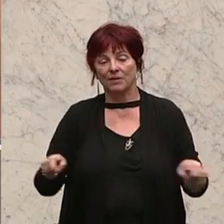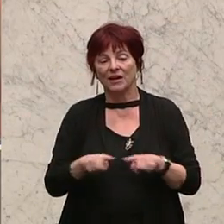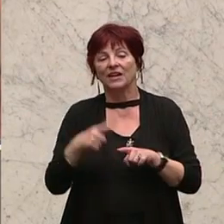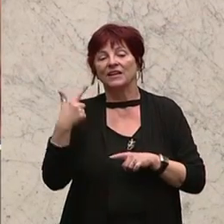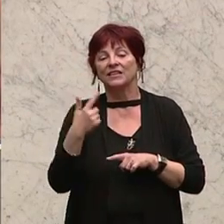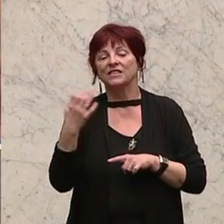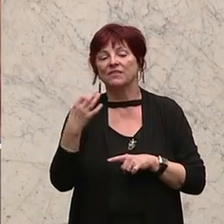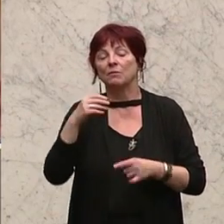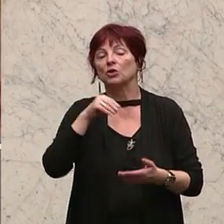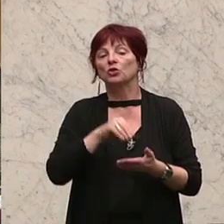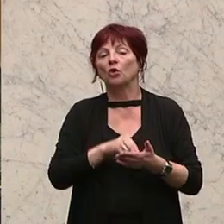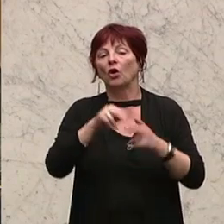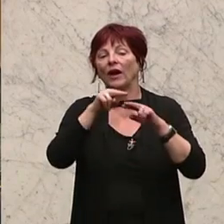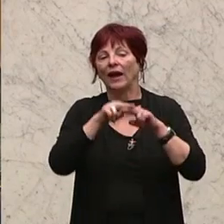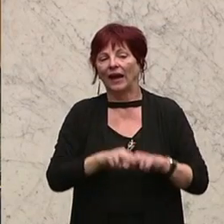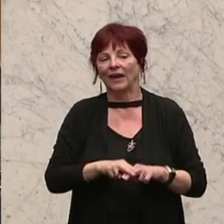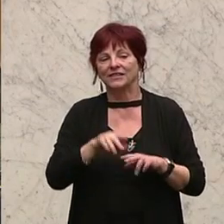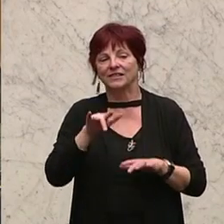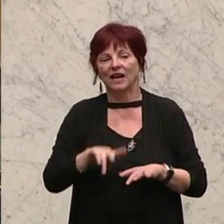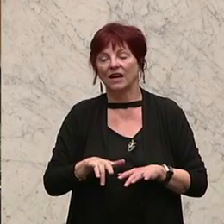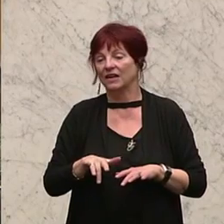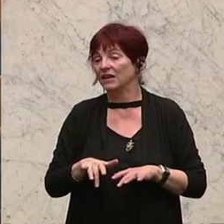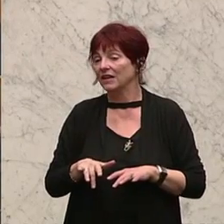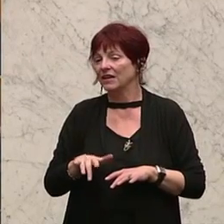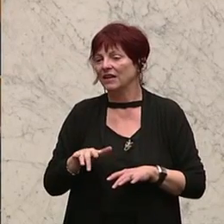zwei Minuten mit Restredezeit so eingeteilt.